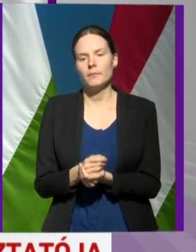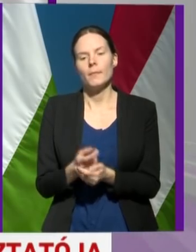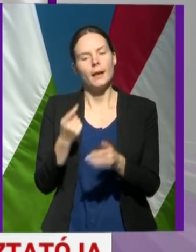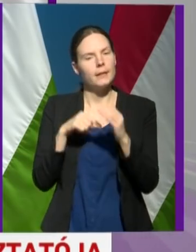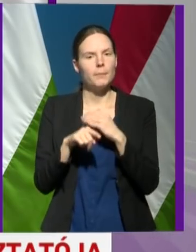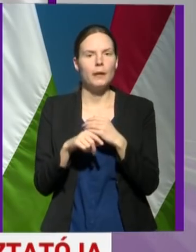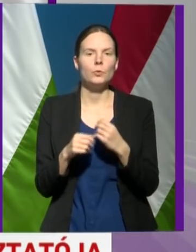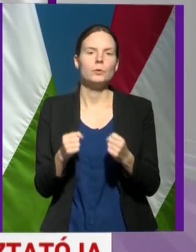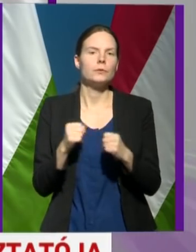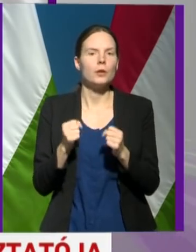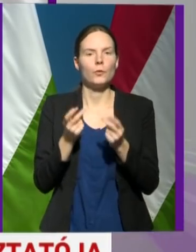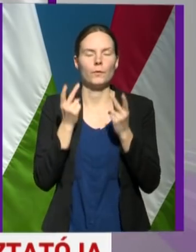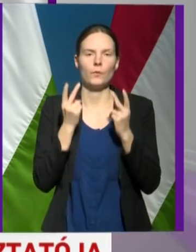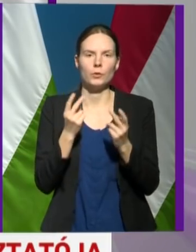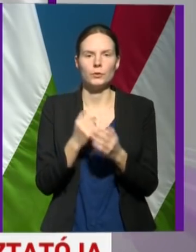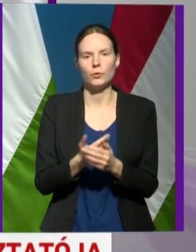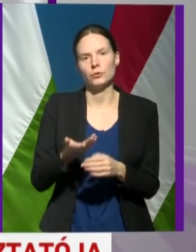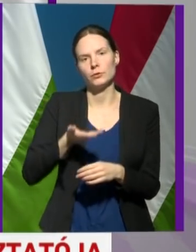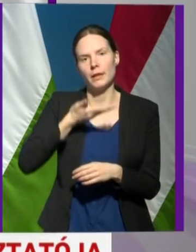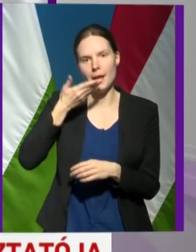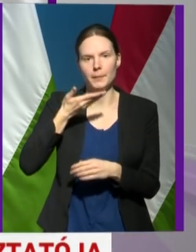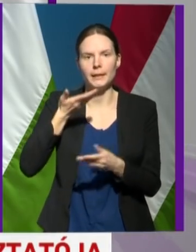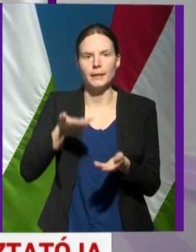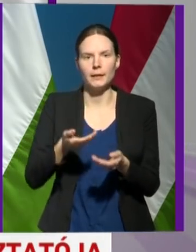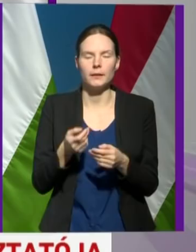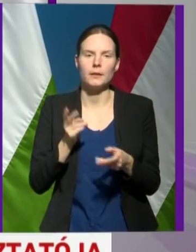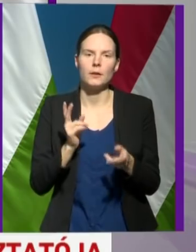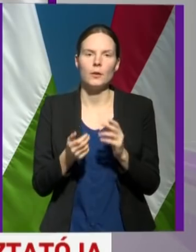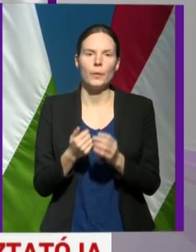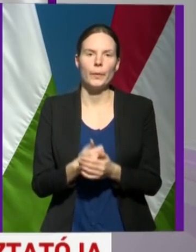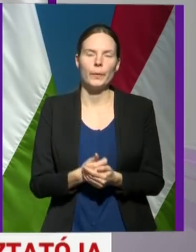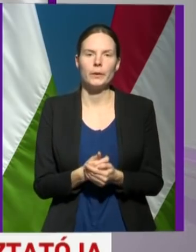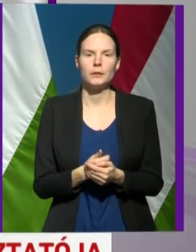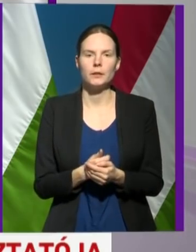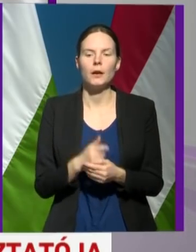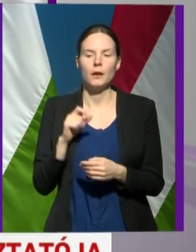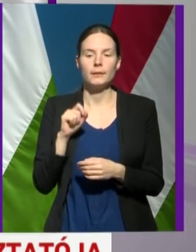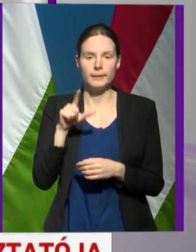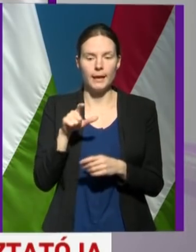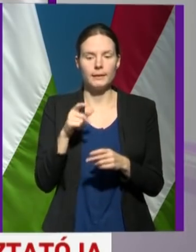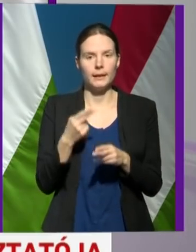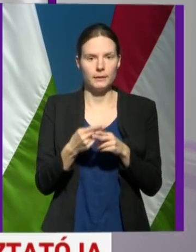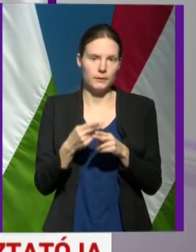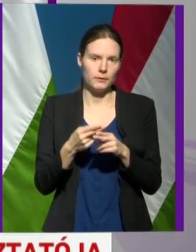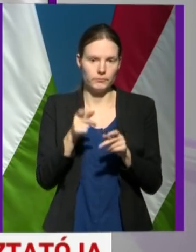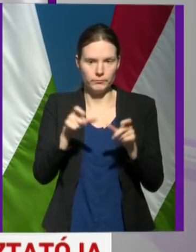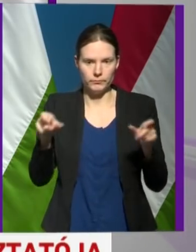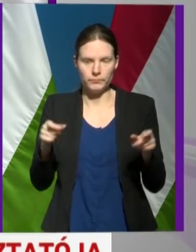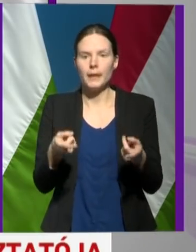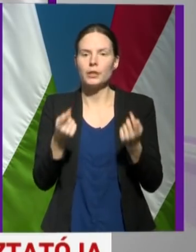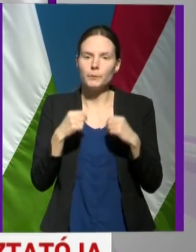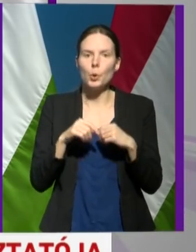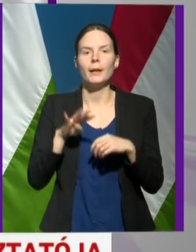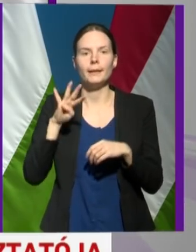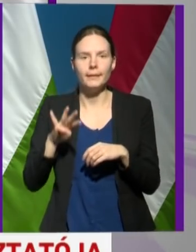belül is nagyon lényeges megemlítenünk azt, hogy noha 12 esetünk van, ebből már